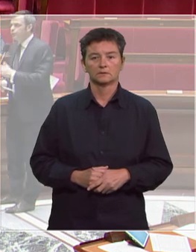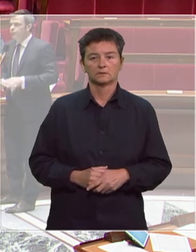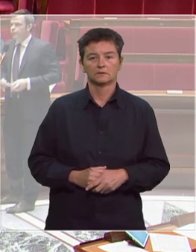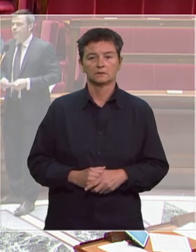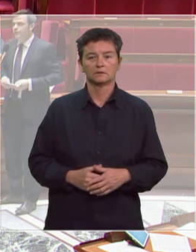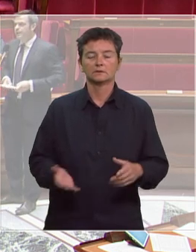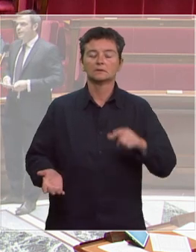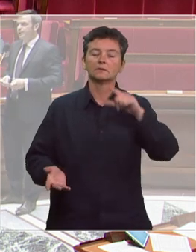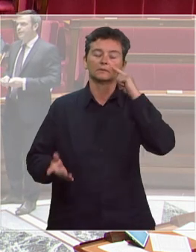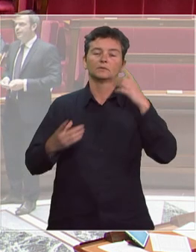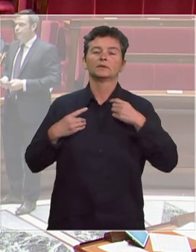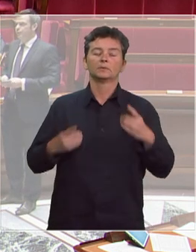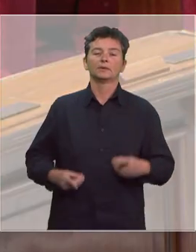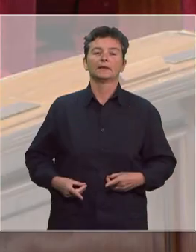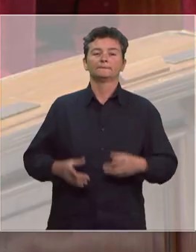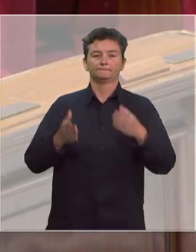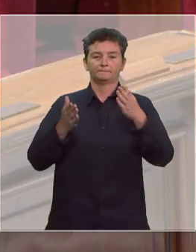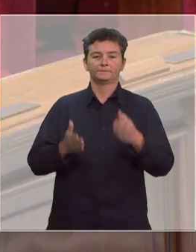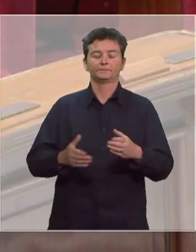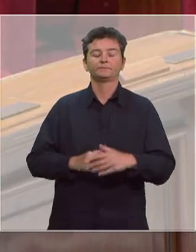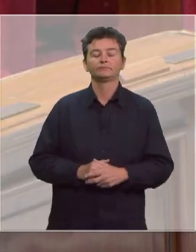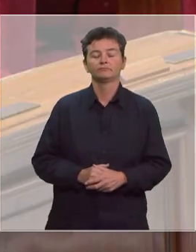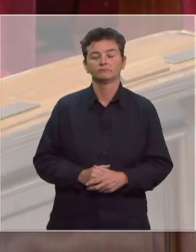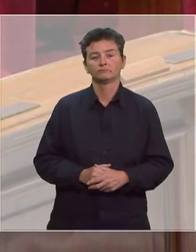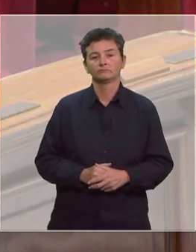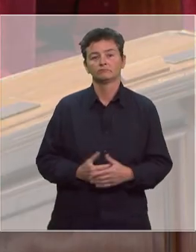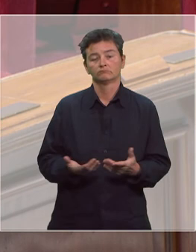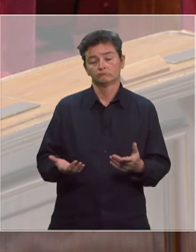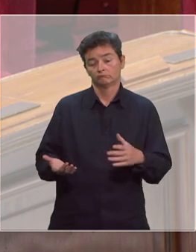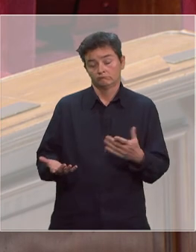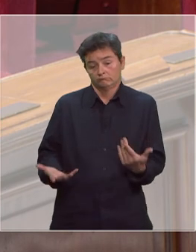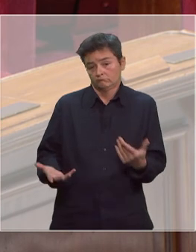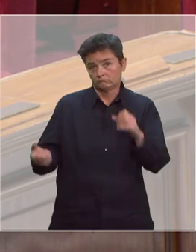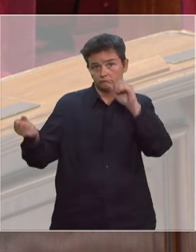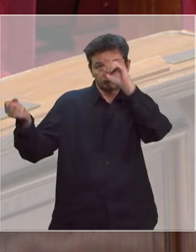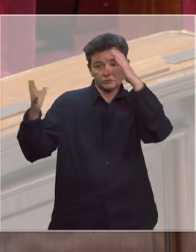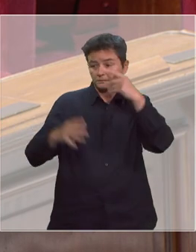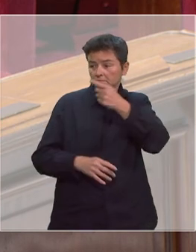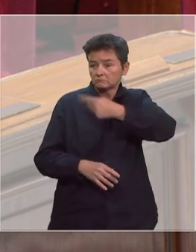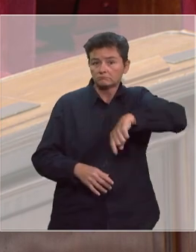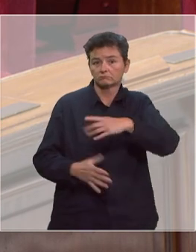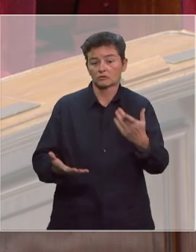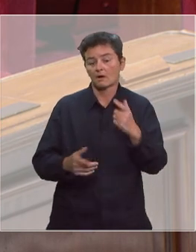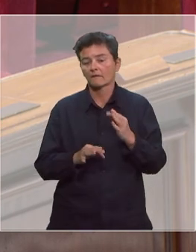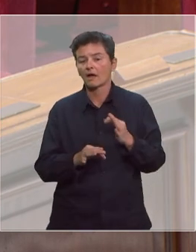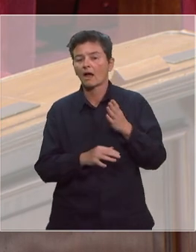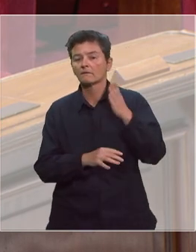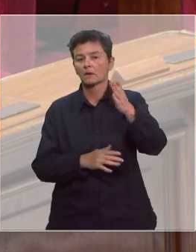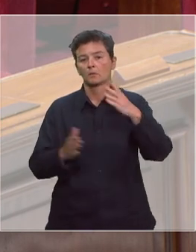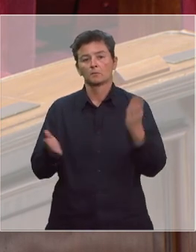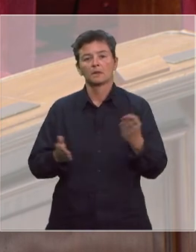Monsieur le député Stéphane Peux, je crois que l'état d'esprit s'agissant de l'avenir de l'hôpital